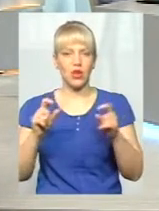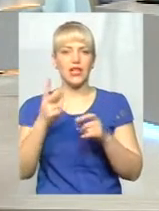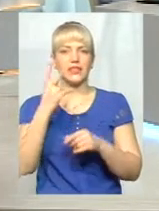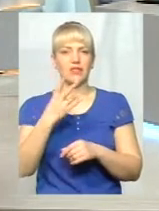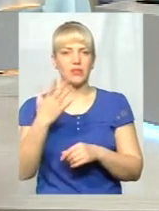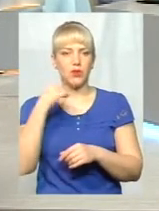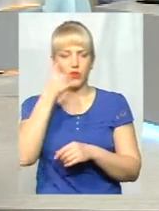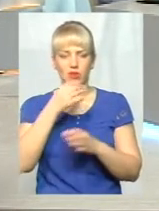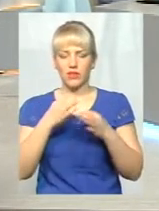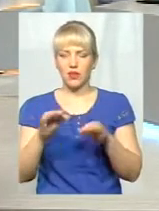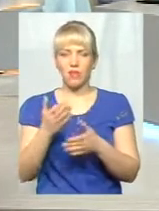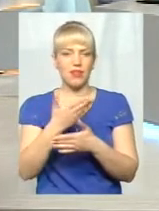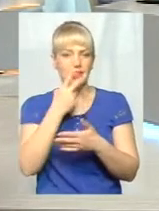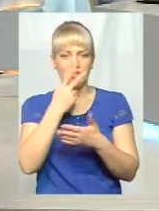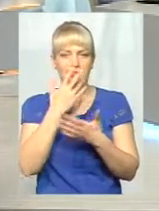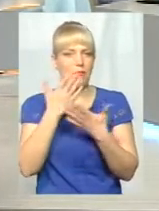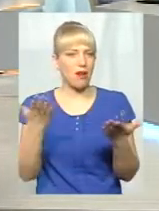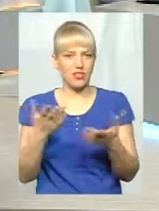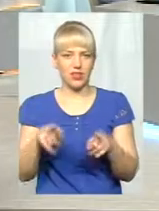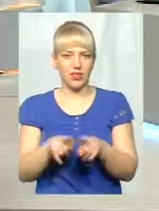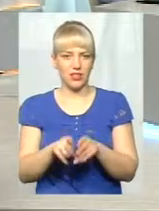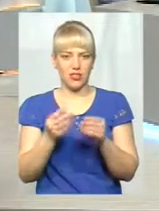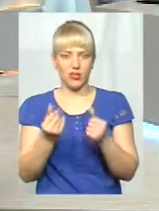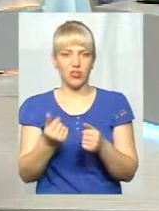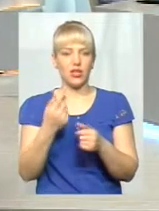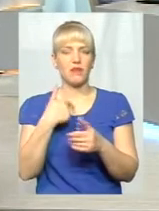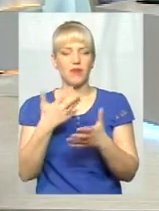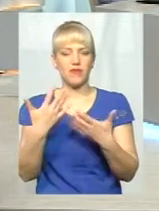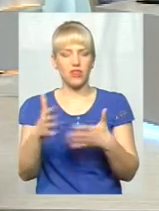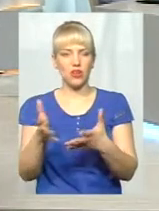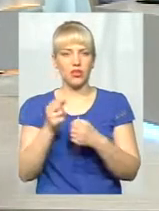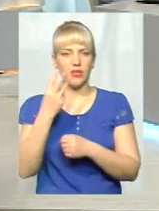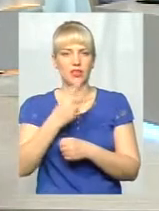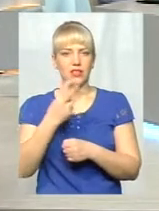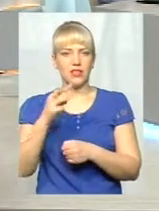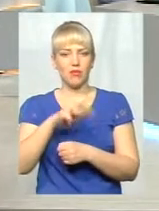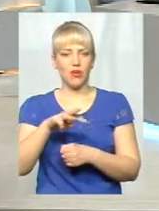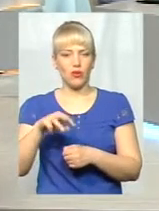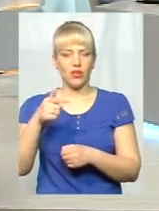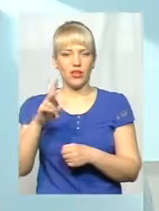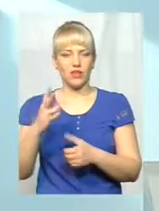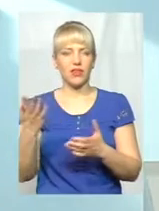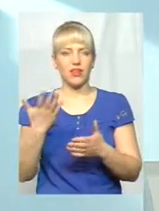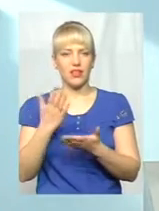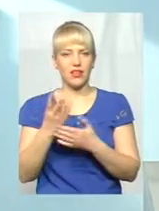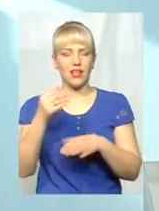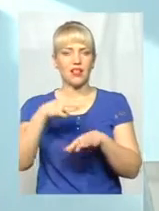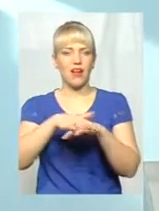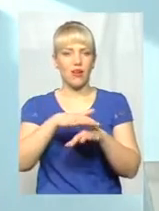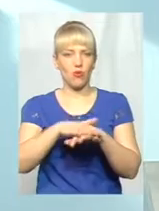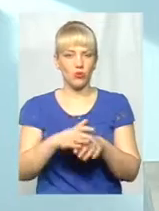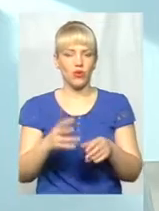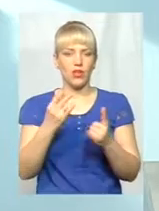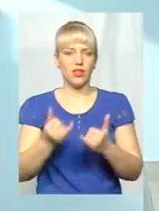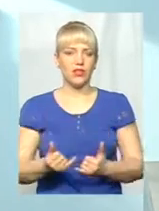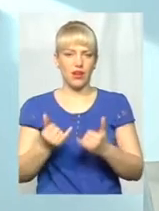грошей, близько не бачили. Ми вже отримали 233 мільйони гривень, які в нас лежат на рахунку для будівництва